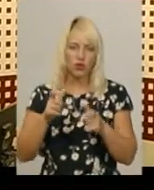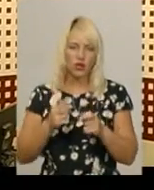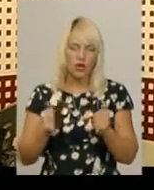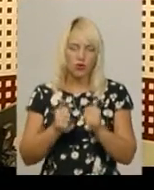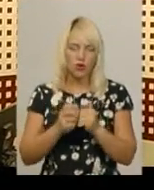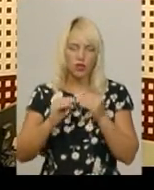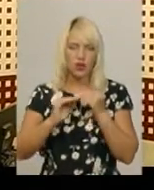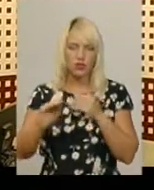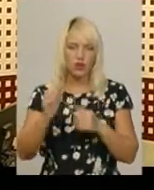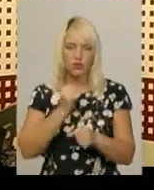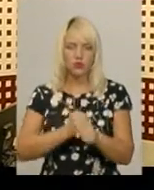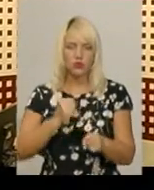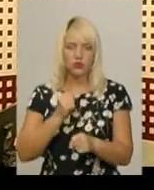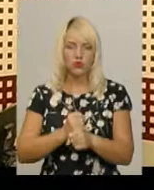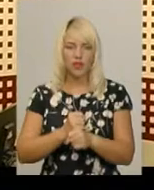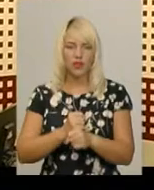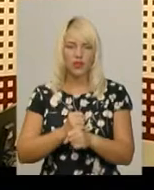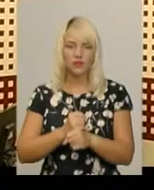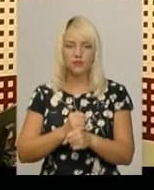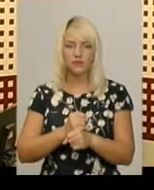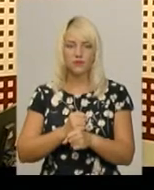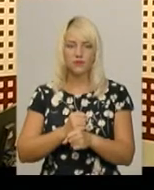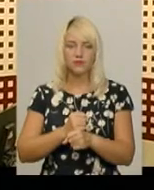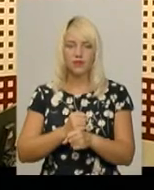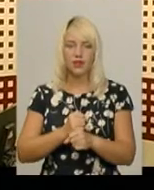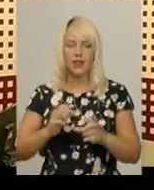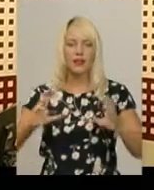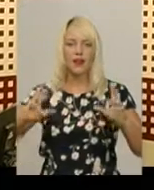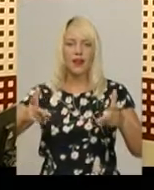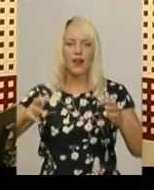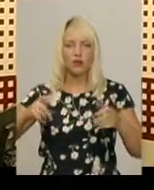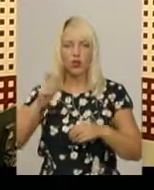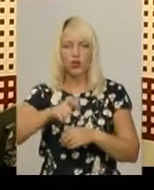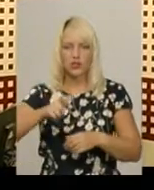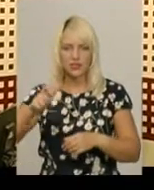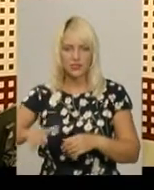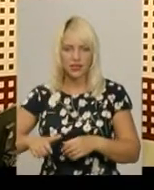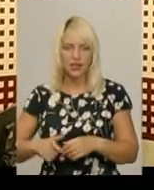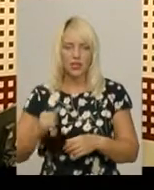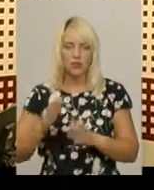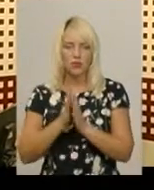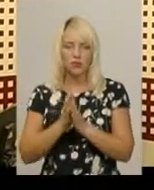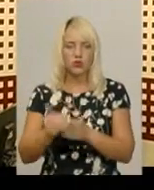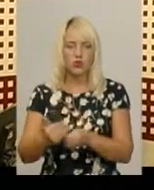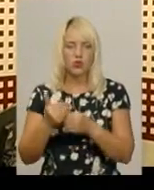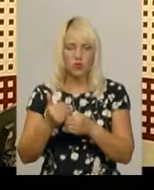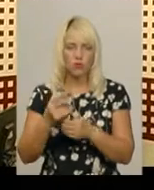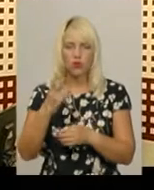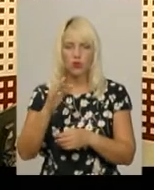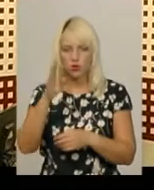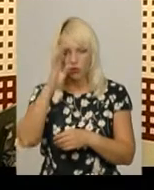полі працювали трактористи, він попросив допомоги, але вже